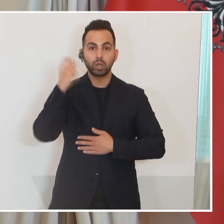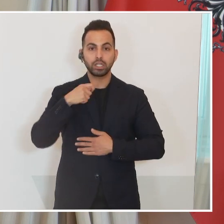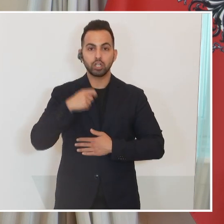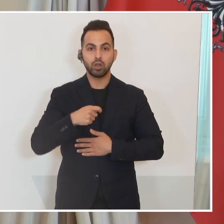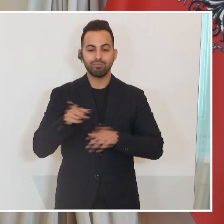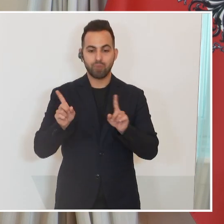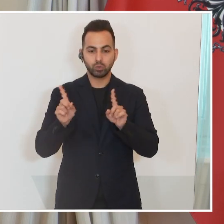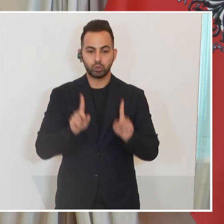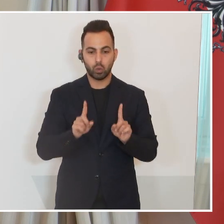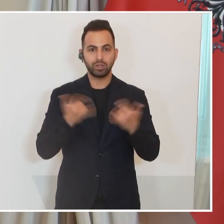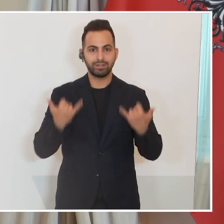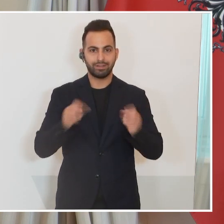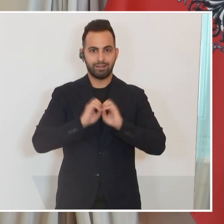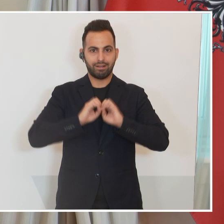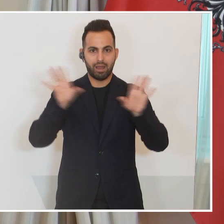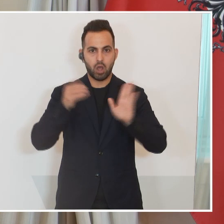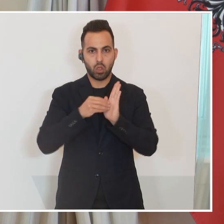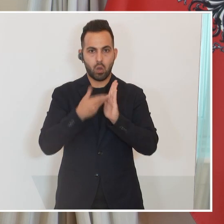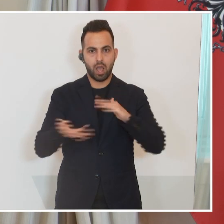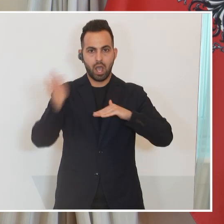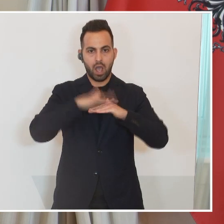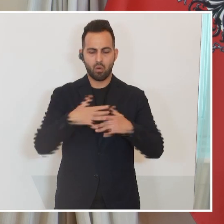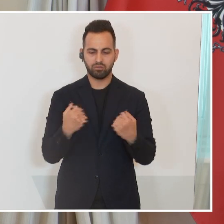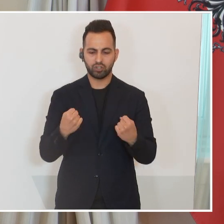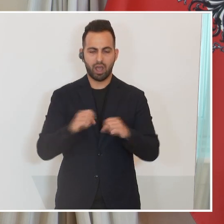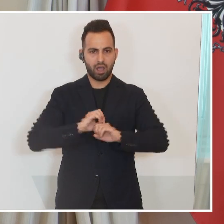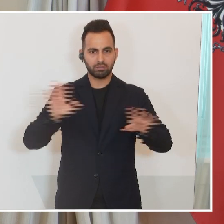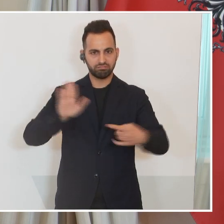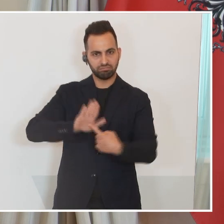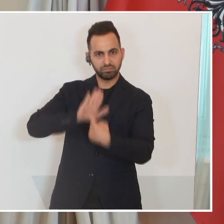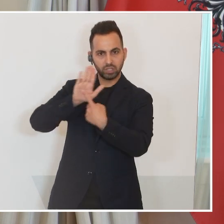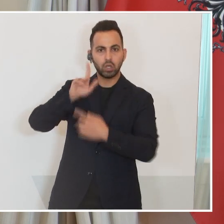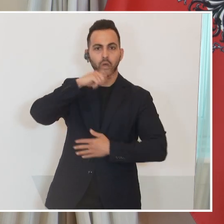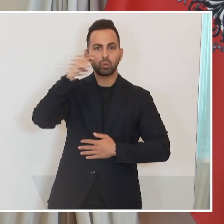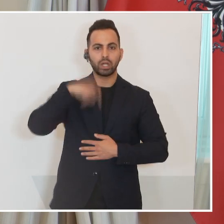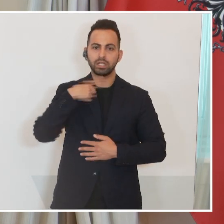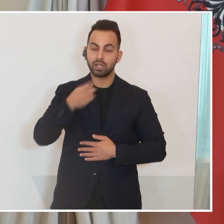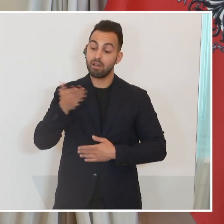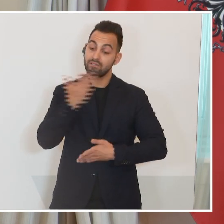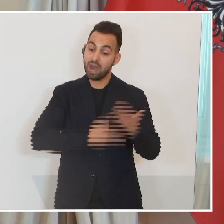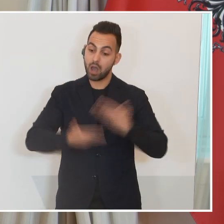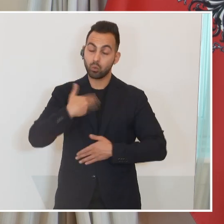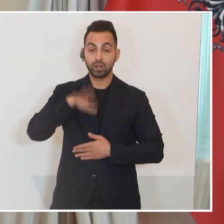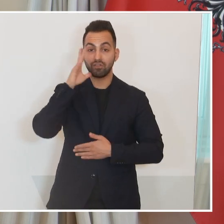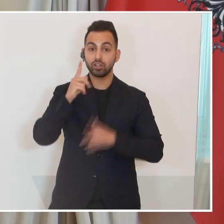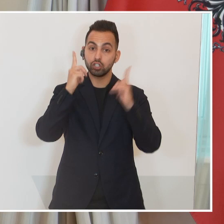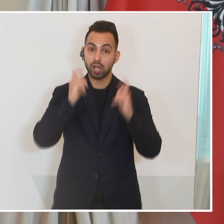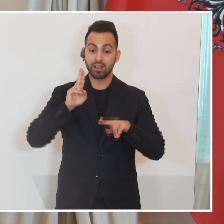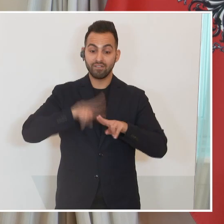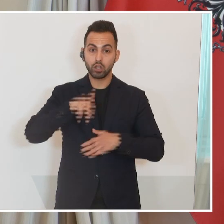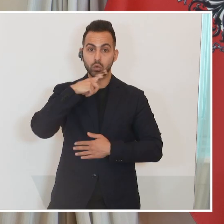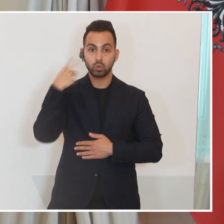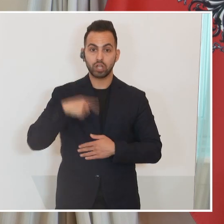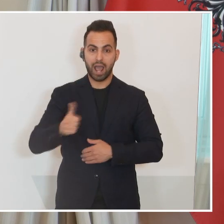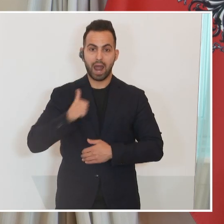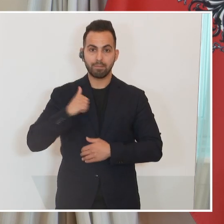sich natürlich jetzt auch ganz klar noch einmal stärker verfestigt im Sinne dessen, dass die Ukraine erst Verhandlungen führen will, wenn die russische Armee